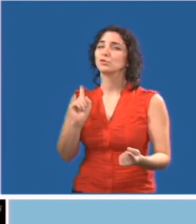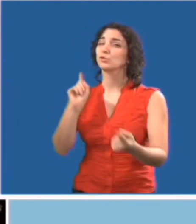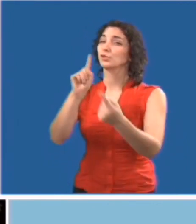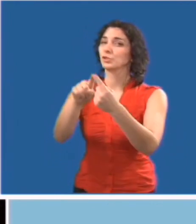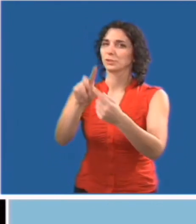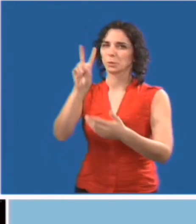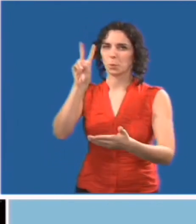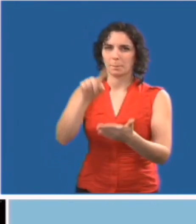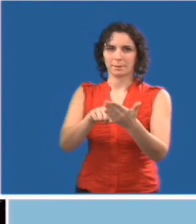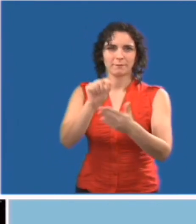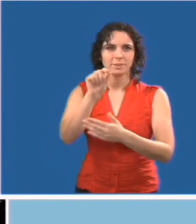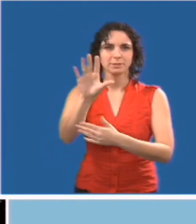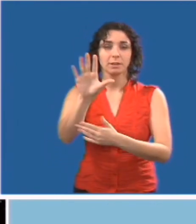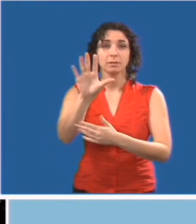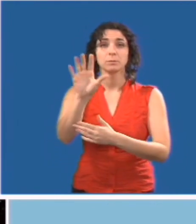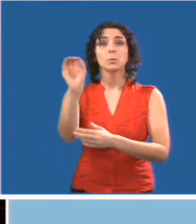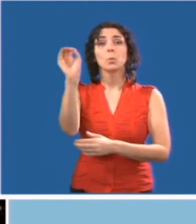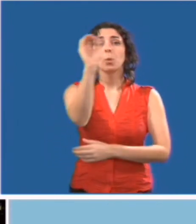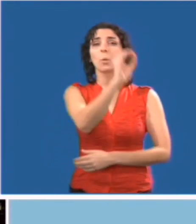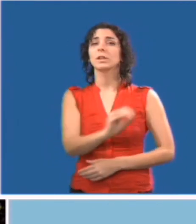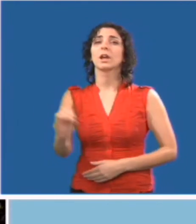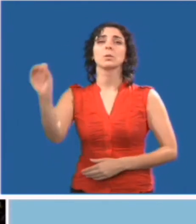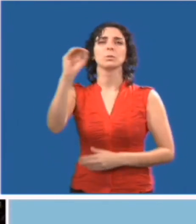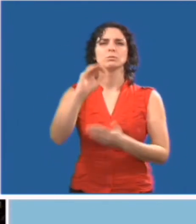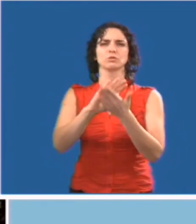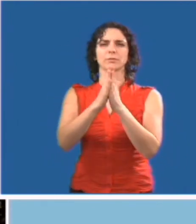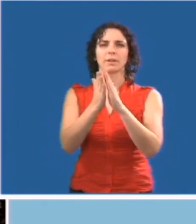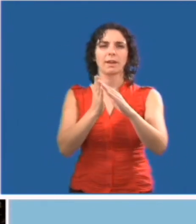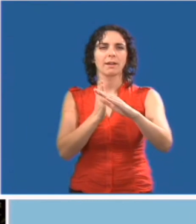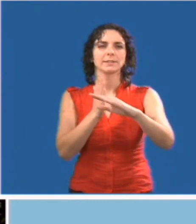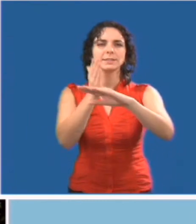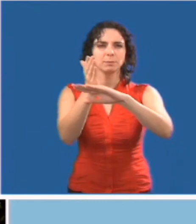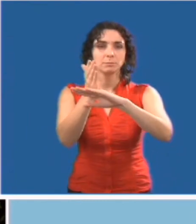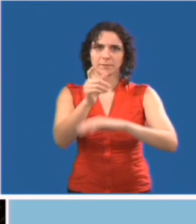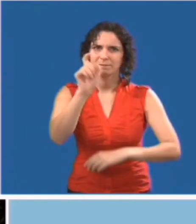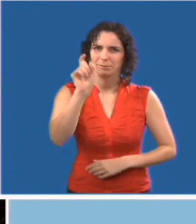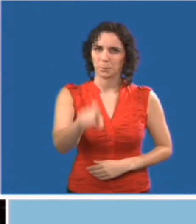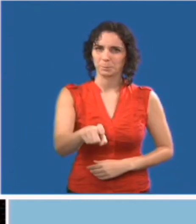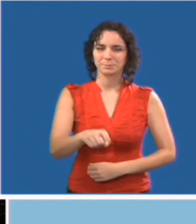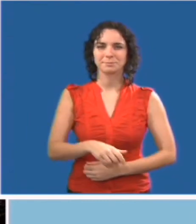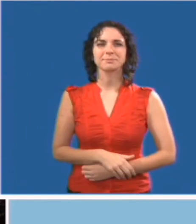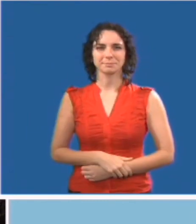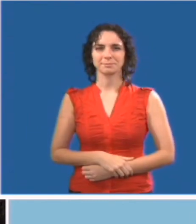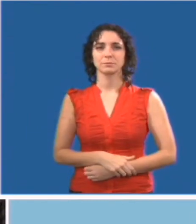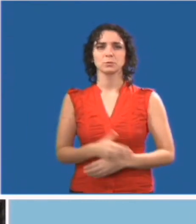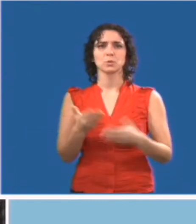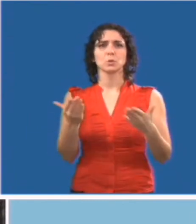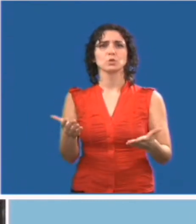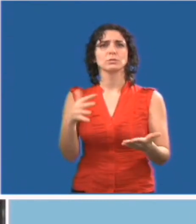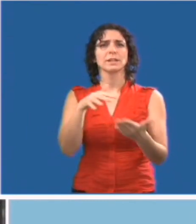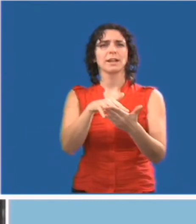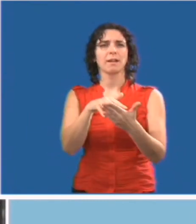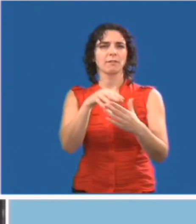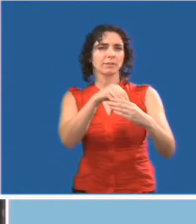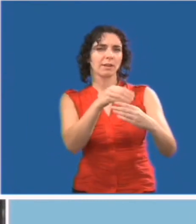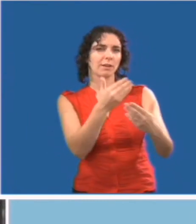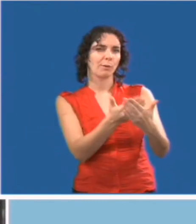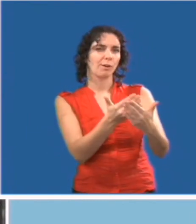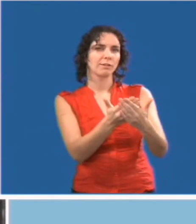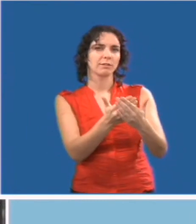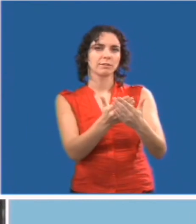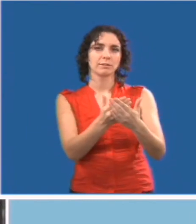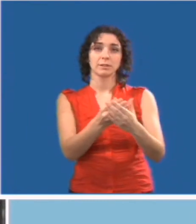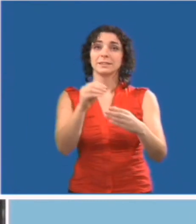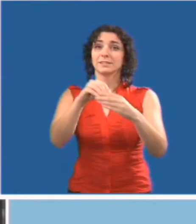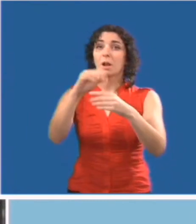L'Ontario accessible à tous d'ici 2025? Les élèves d'aujourd'hui se feront un chemin dans le